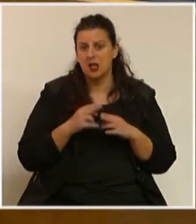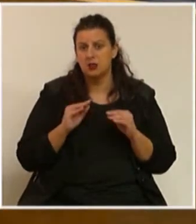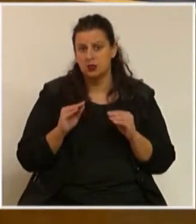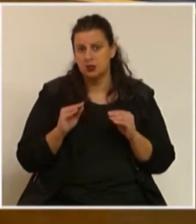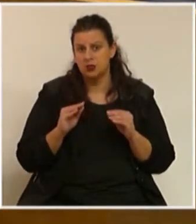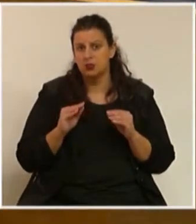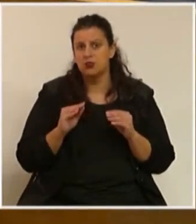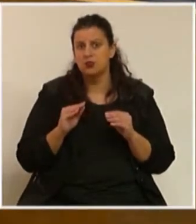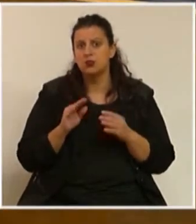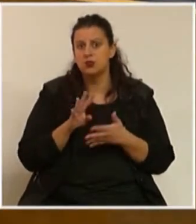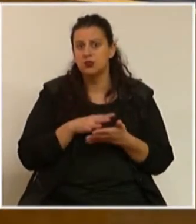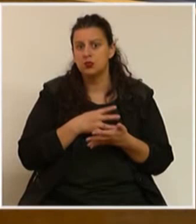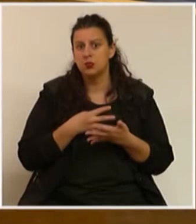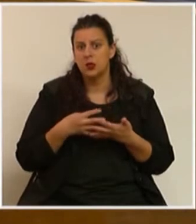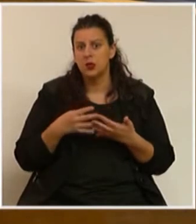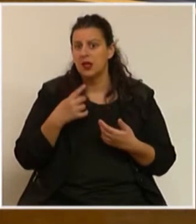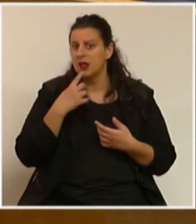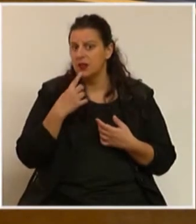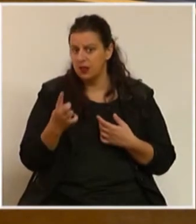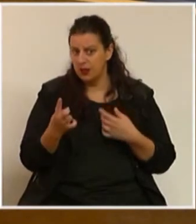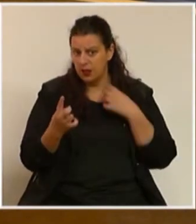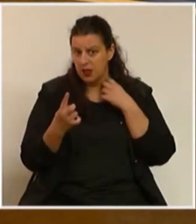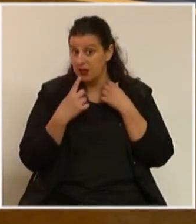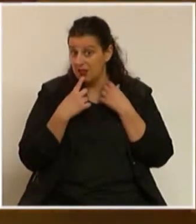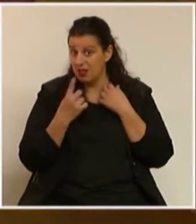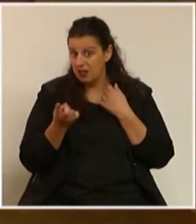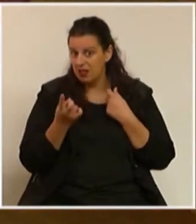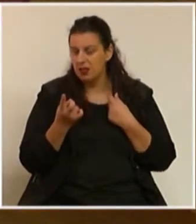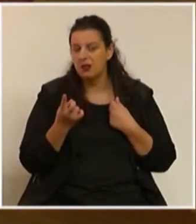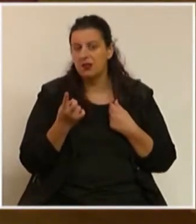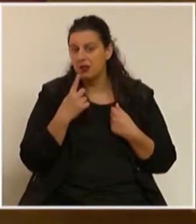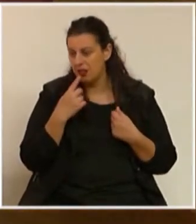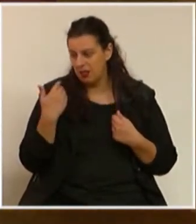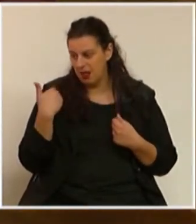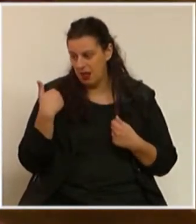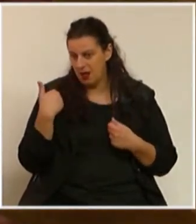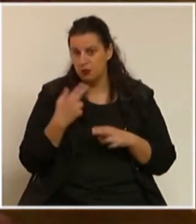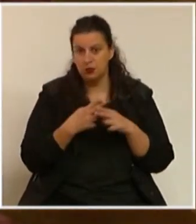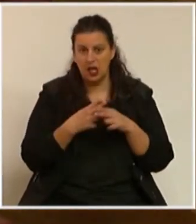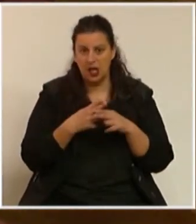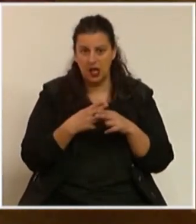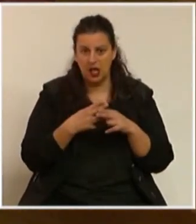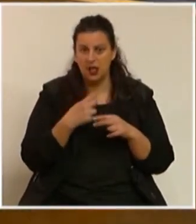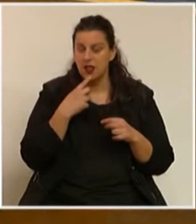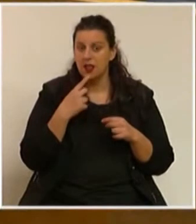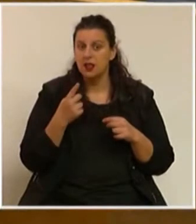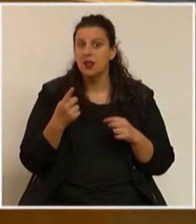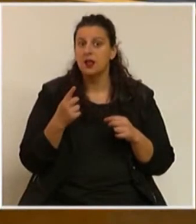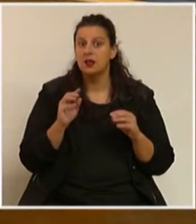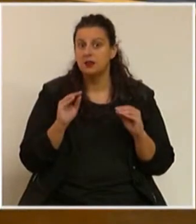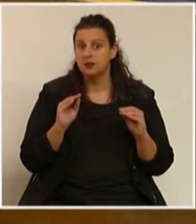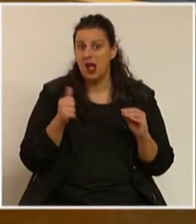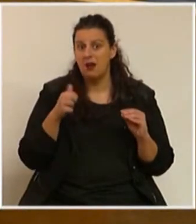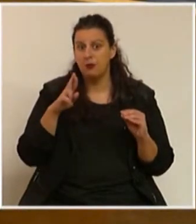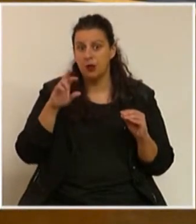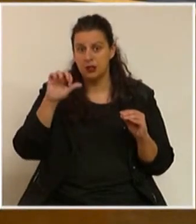aforismes. Que deia, que deia, que deia Joan Fuster en sus aforismes